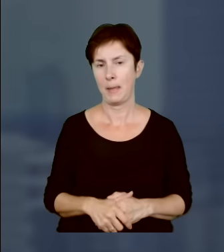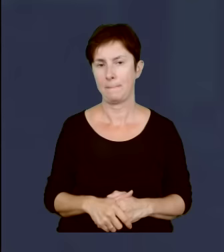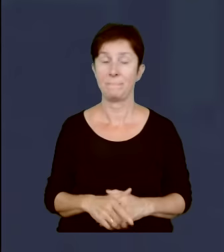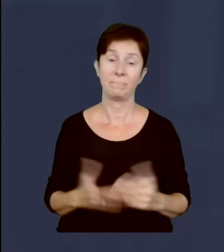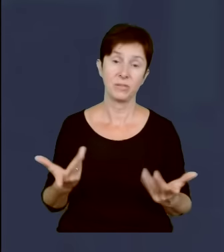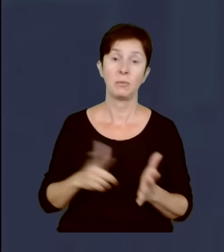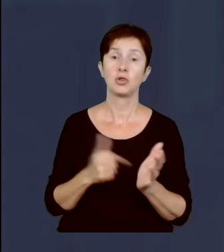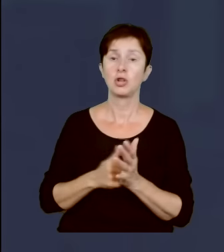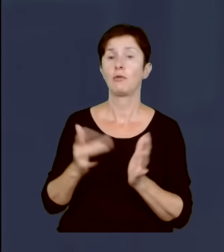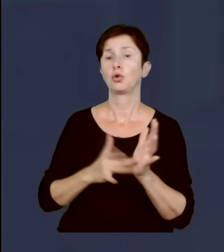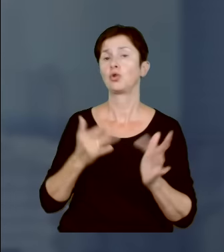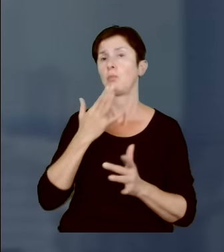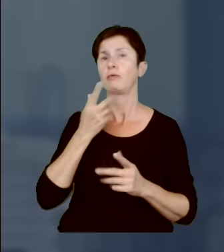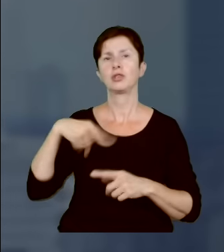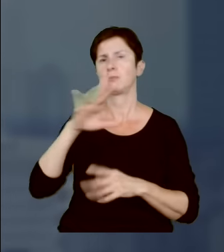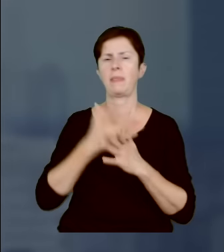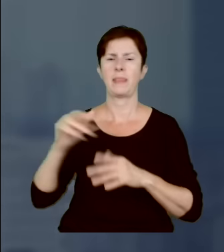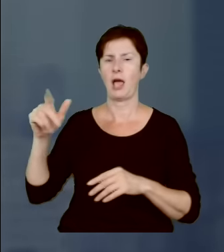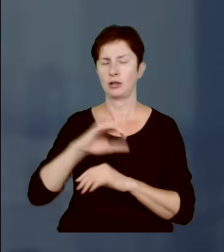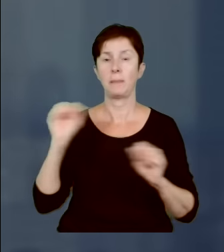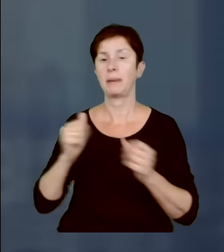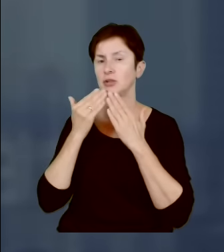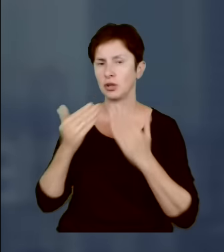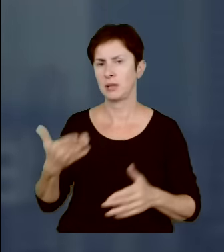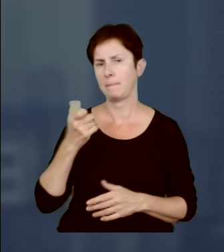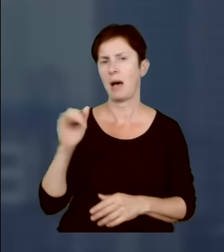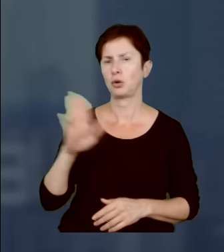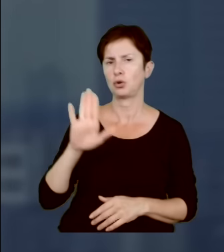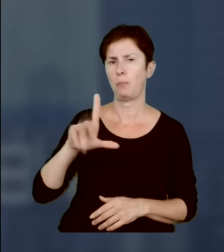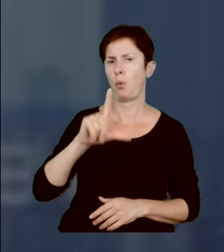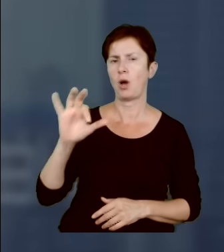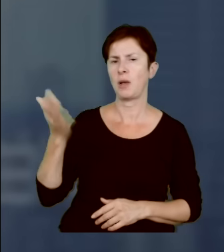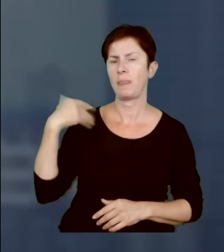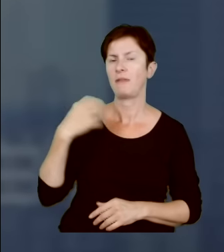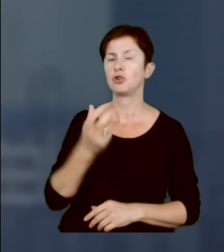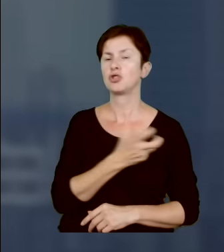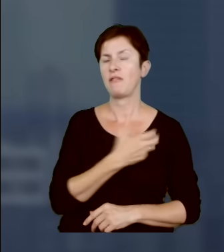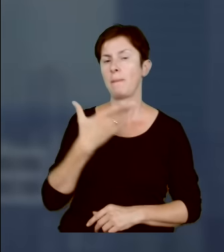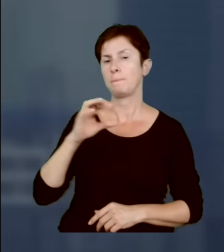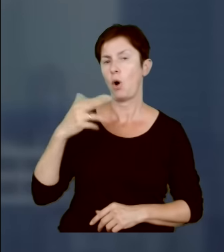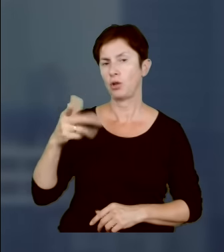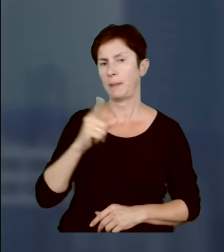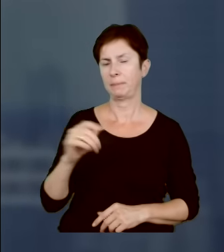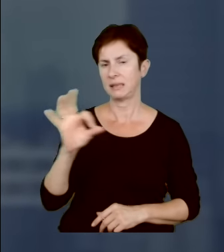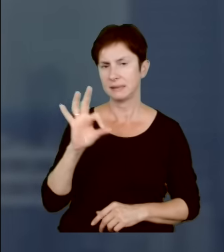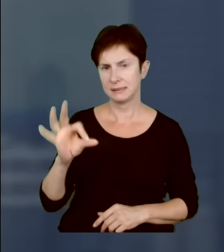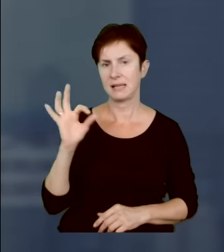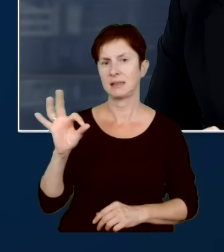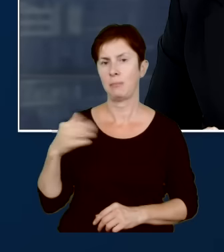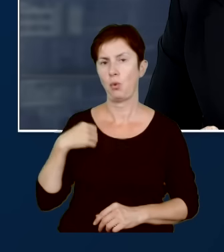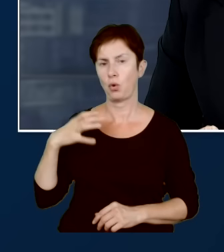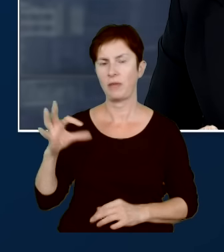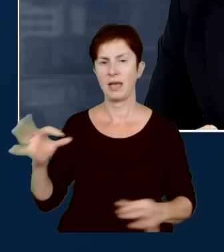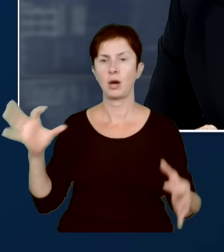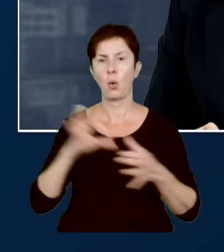takim warunkiem rzeczywiście, tak. Bardzo dziękuję. Mariusz Błaszczak, były szef MON. Prawo i Sprawiedliwość był naszym gościem, a ja łączę się